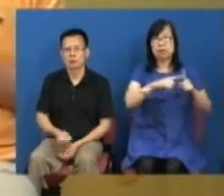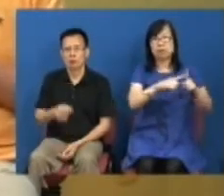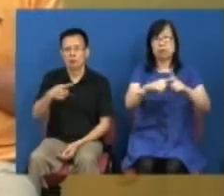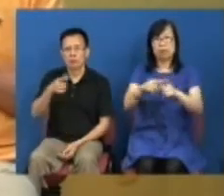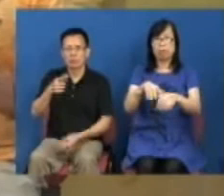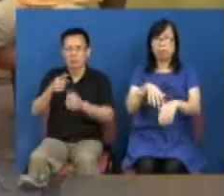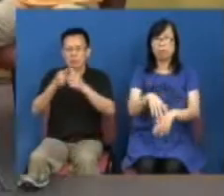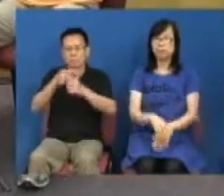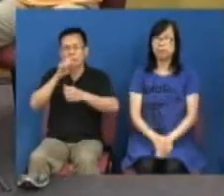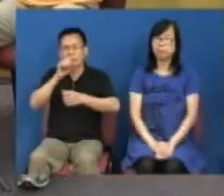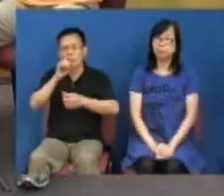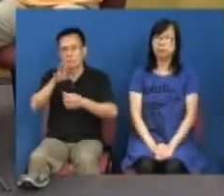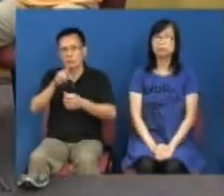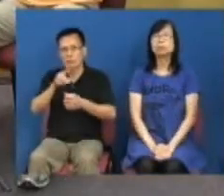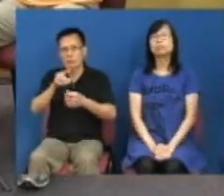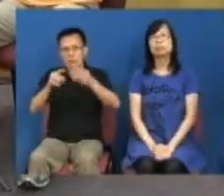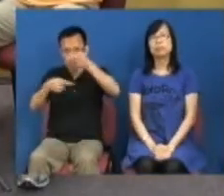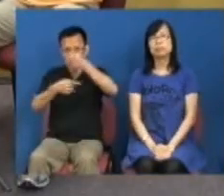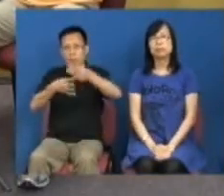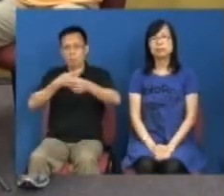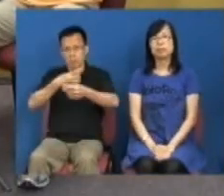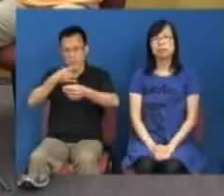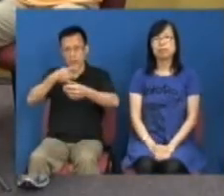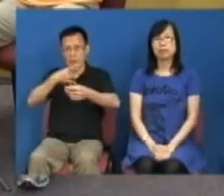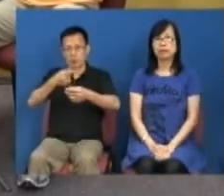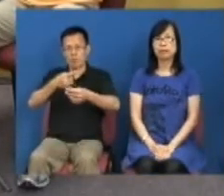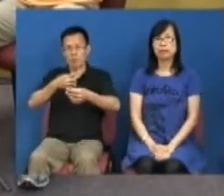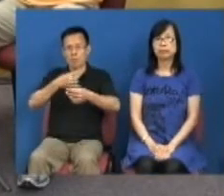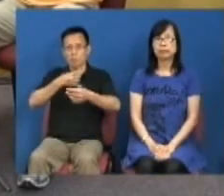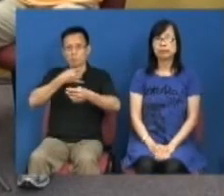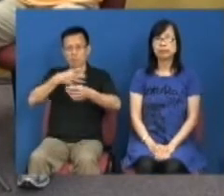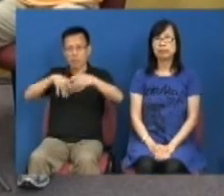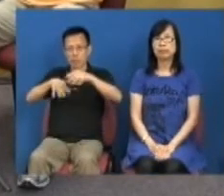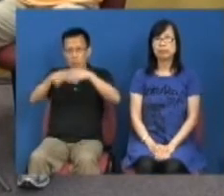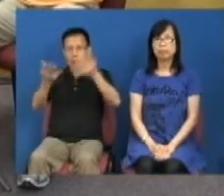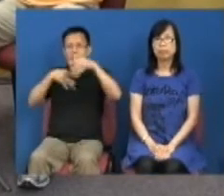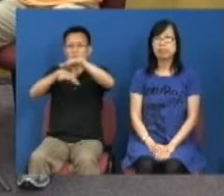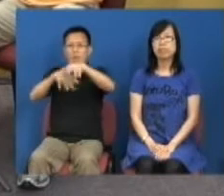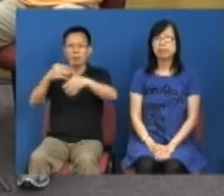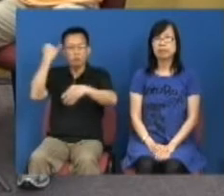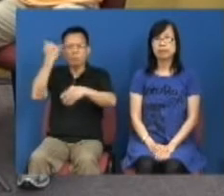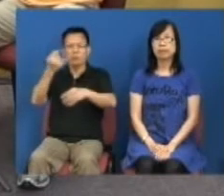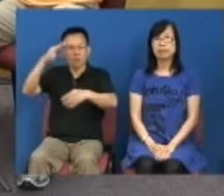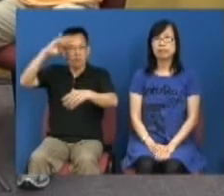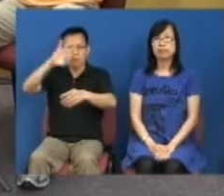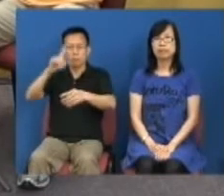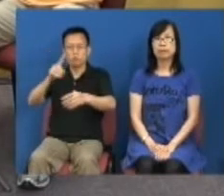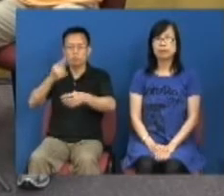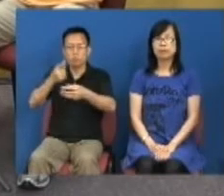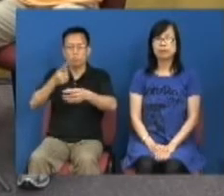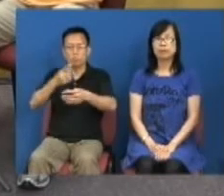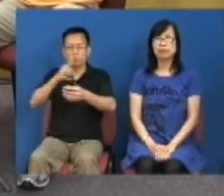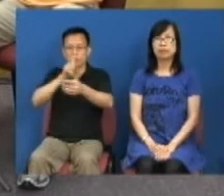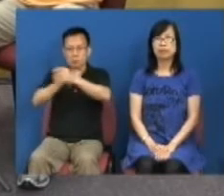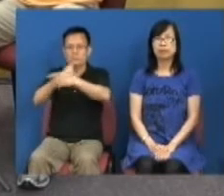的行先讲因为他7月后未到未走上街未知他怎样执法我们不要说他禁忆